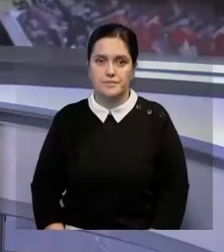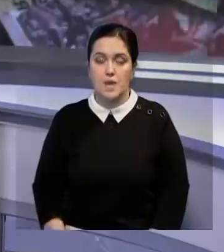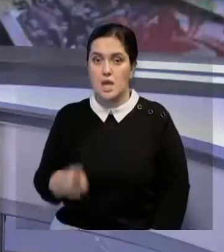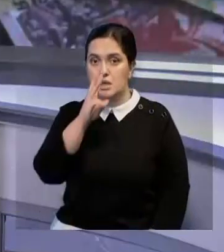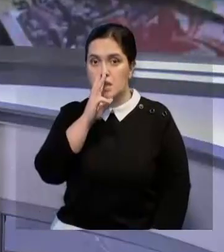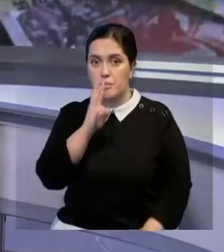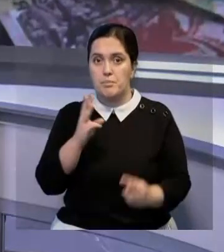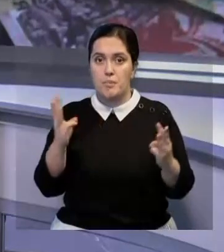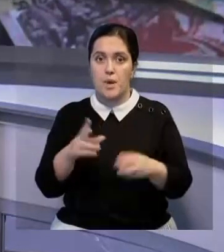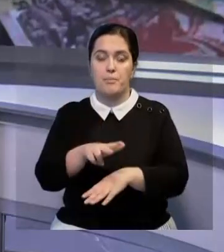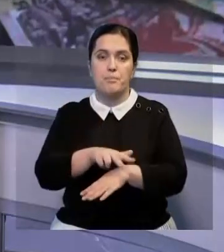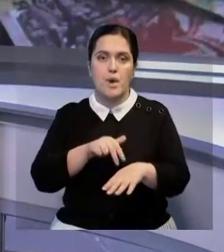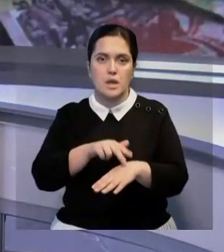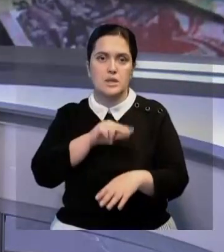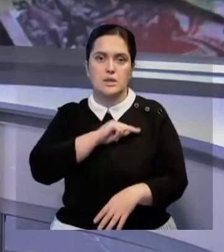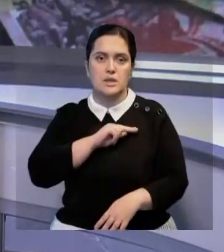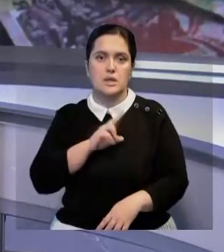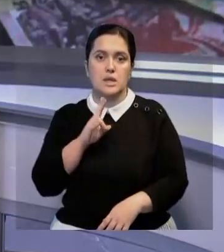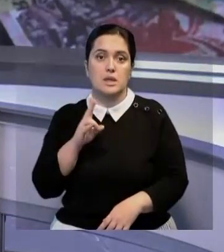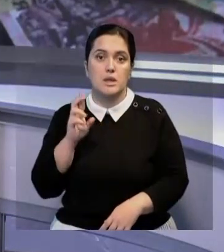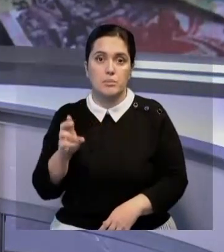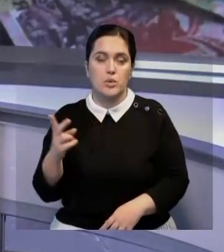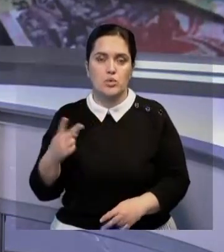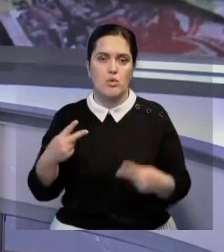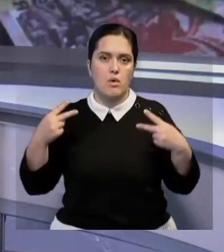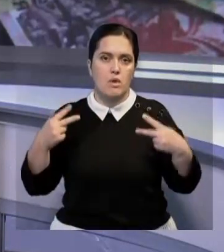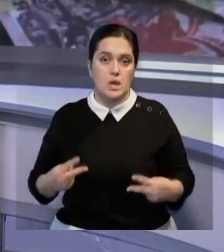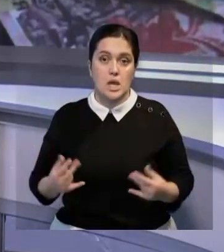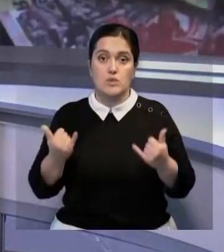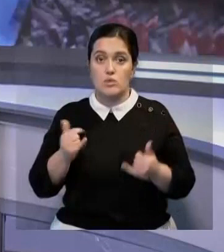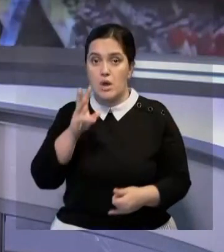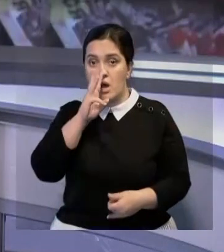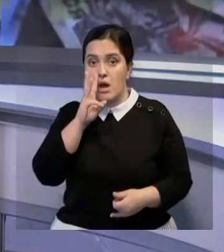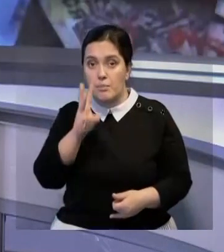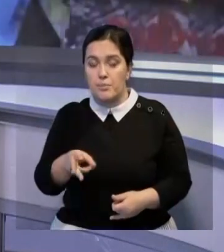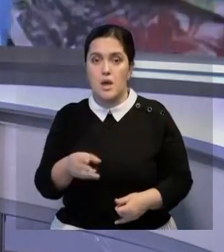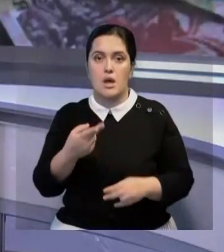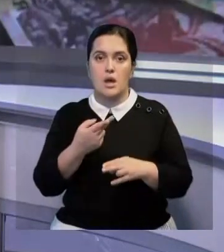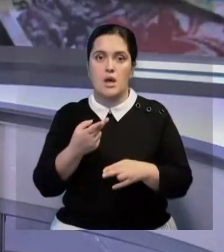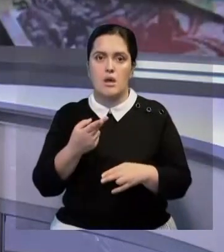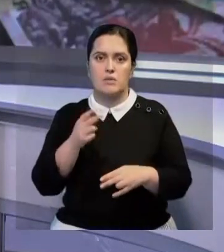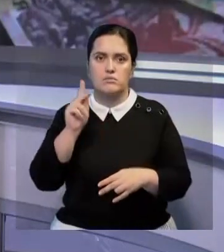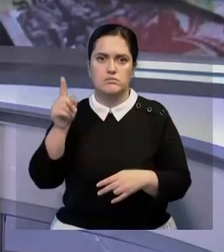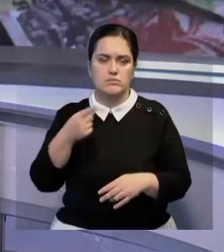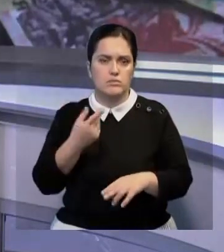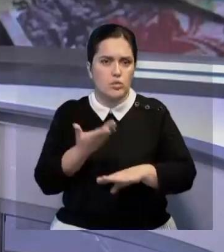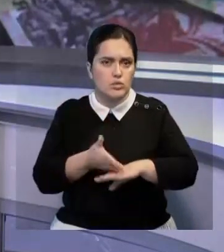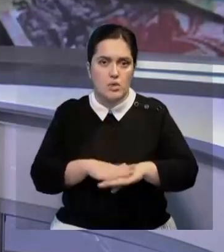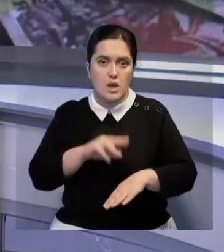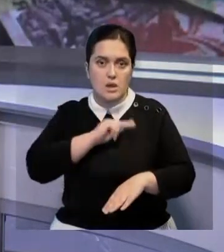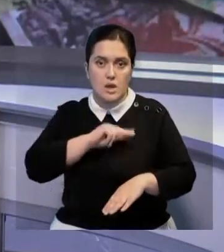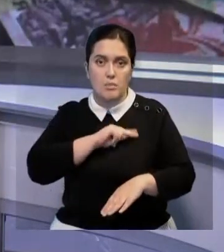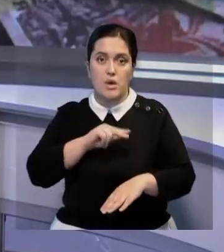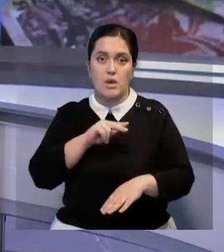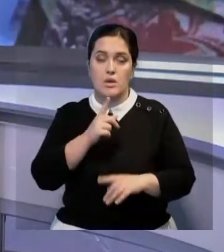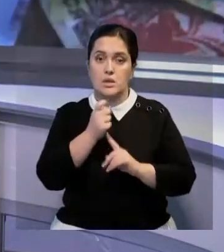Зарплаты пожарных, полицейских и сотрудников КНБ предлагают уравнять. Сегодня оплата труда людей, которые стоят на передовой со стихийными